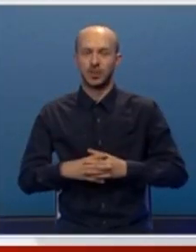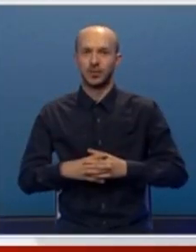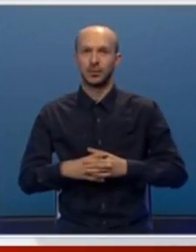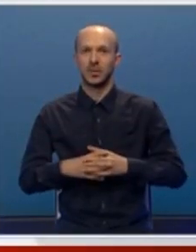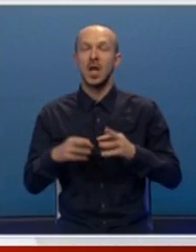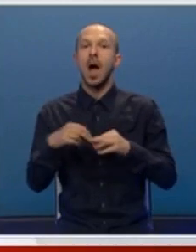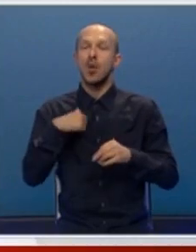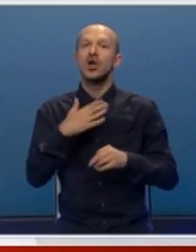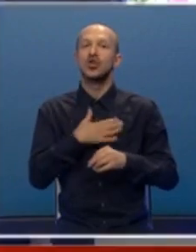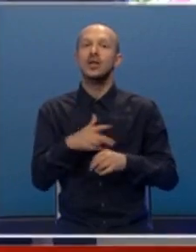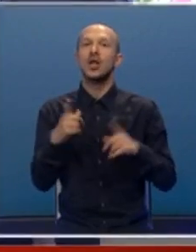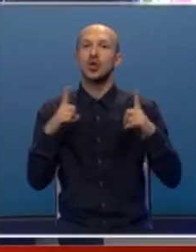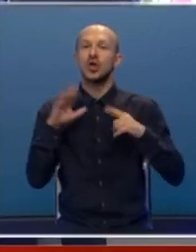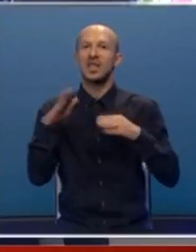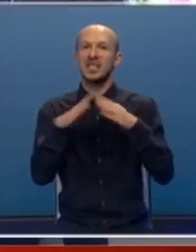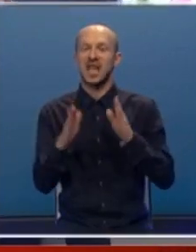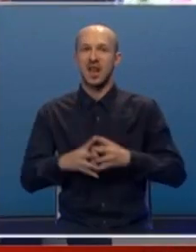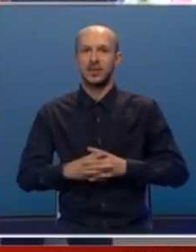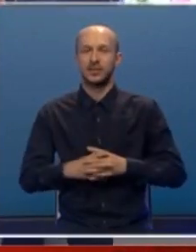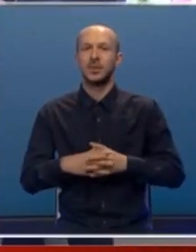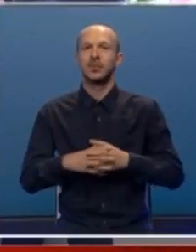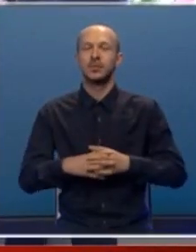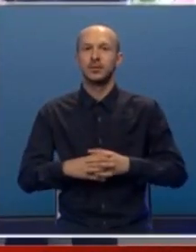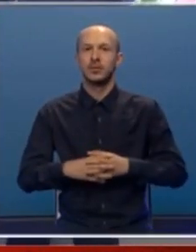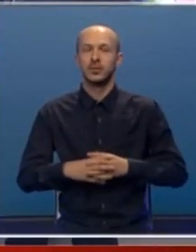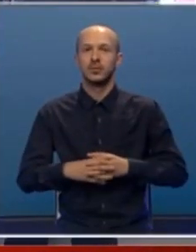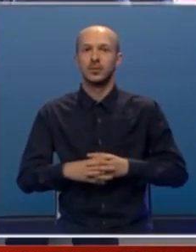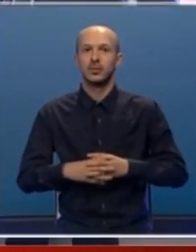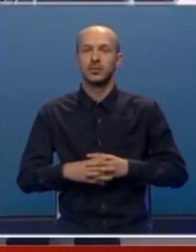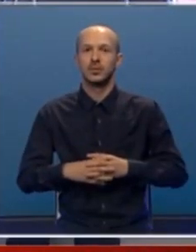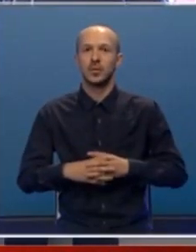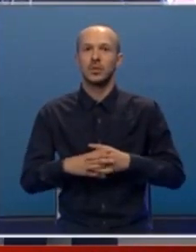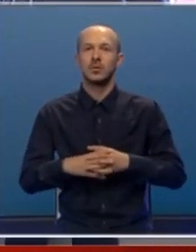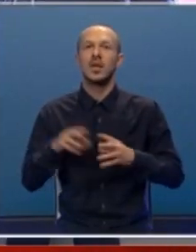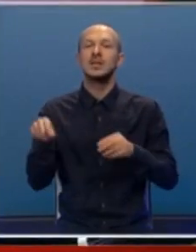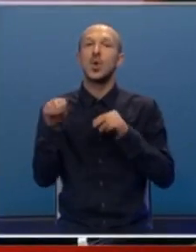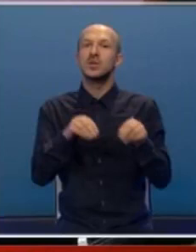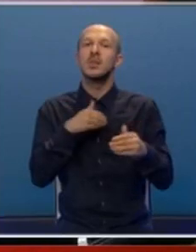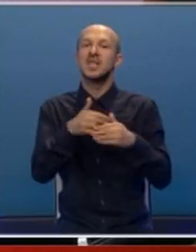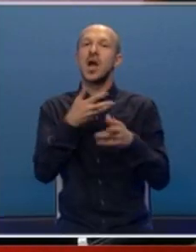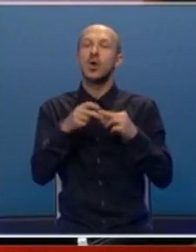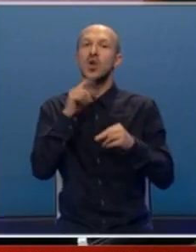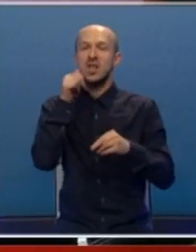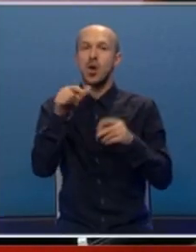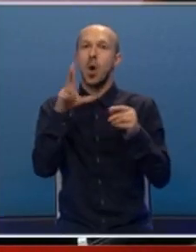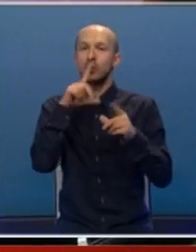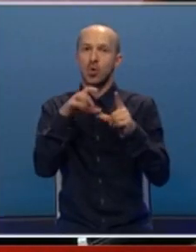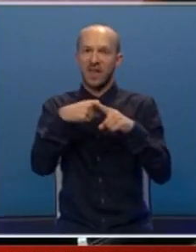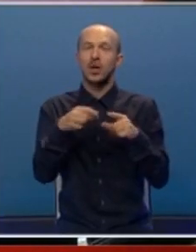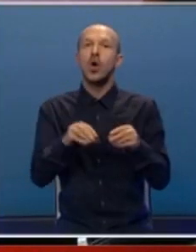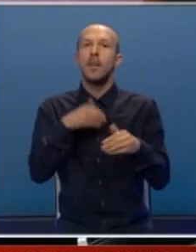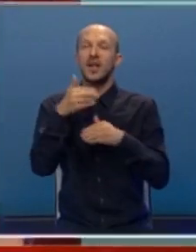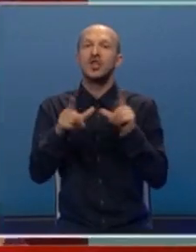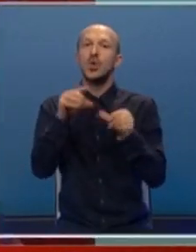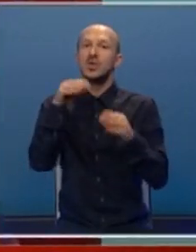a imala želj da točkala, je to. Sad će uskoro oni stvari, znamo još malo, da se uselimo, tako i da. Opština Ugljevik prednjači u